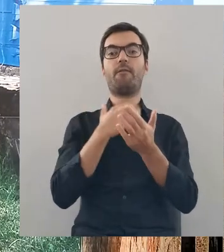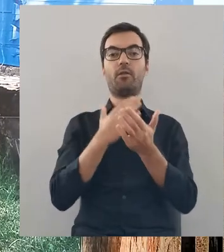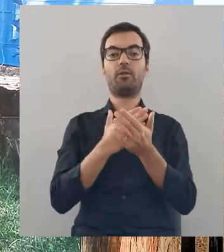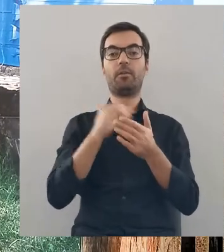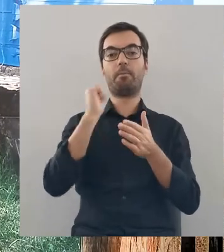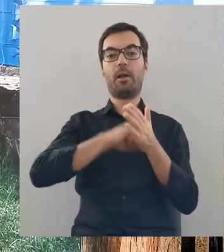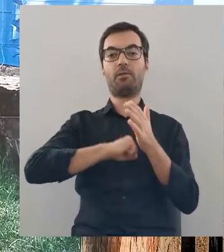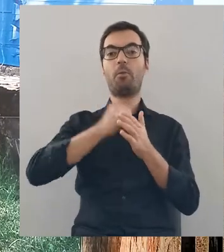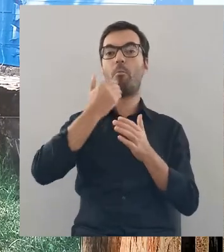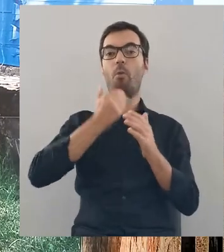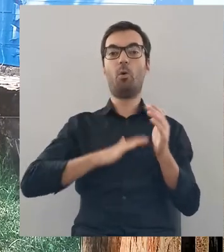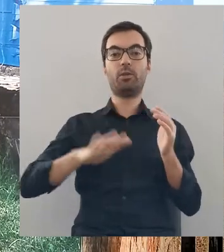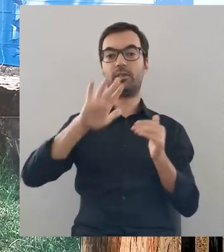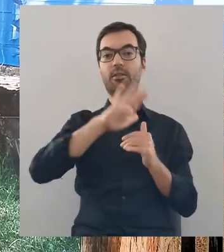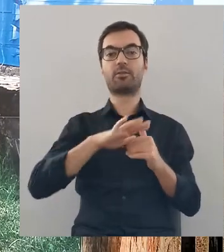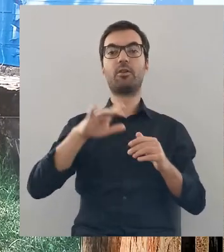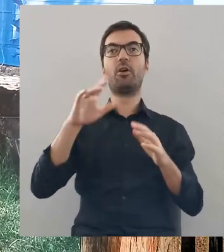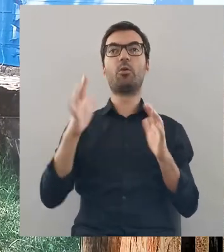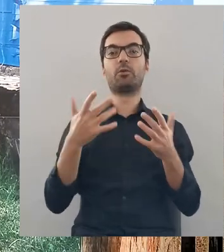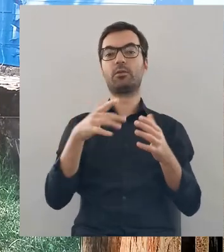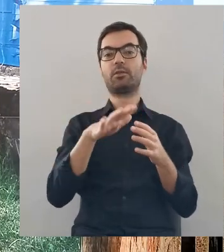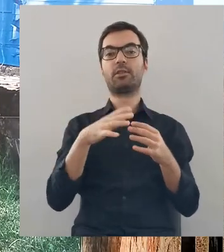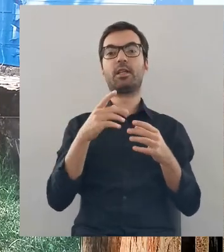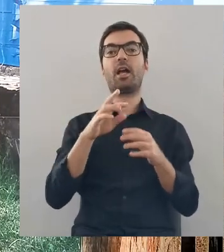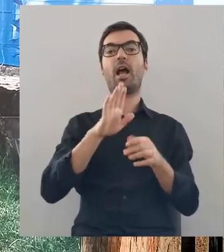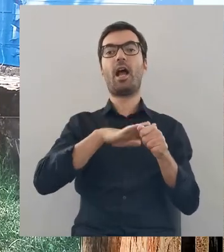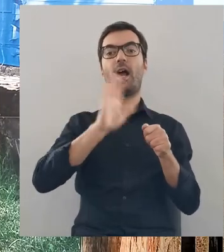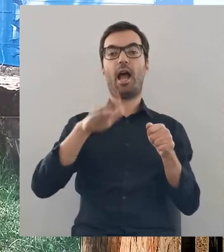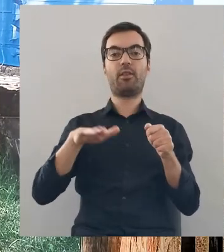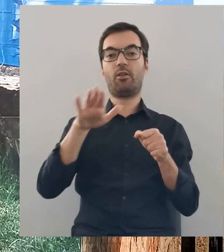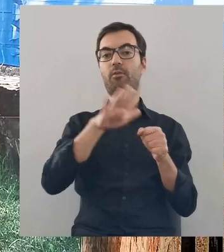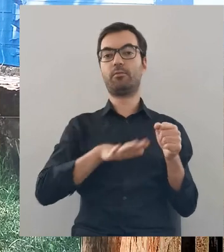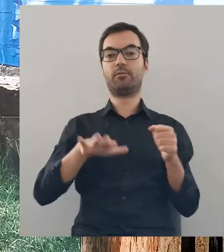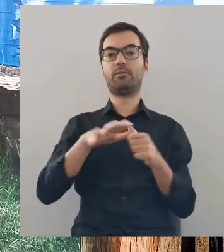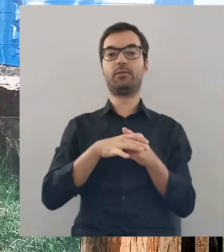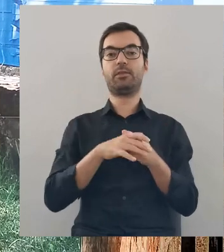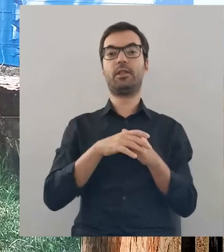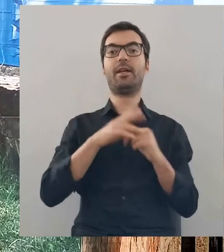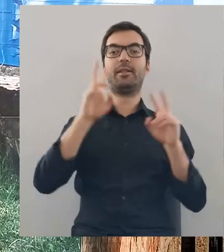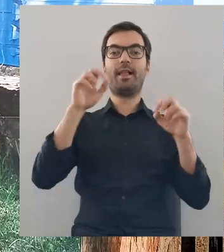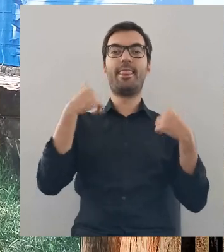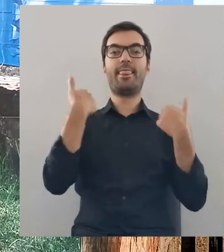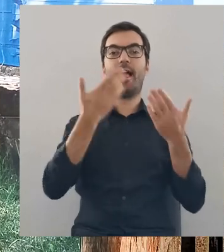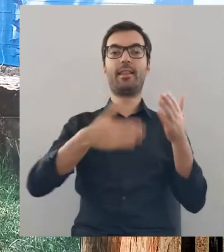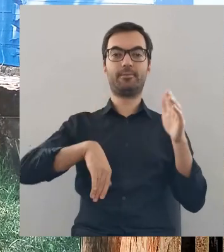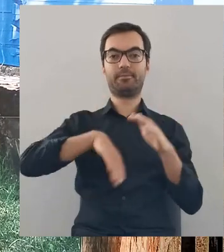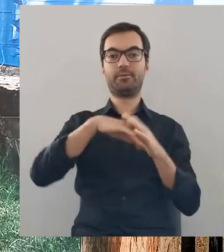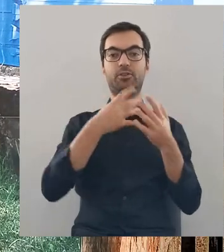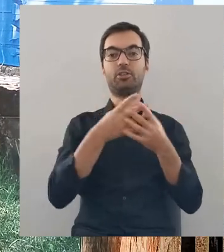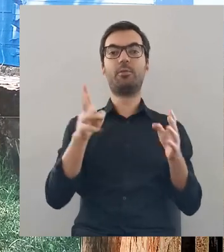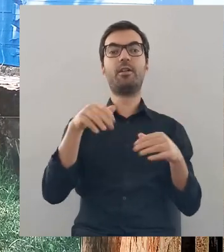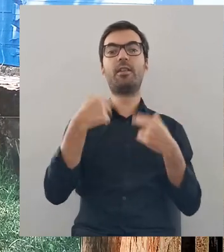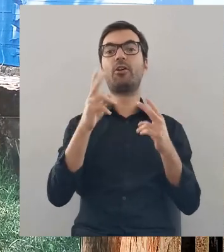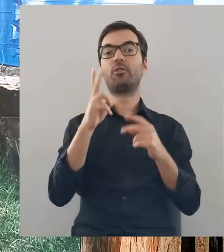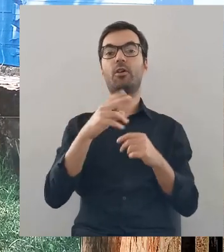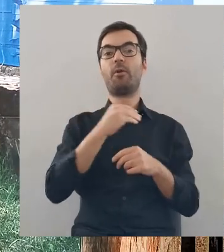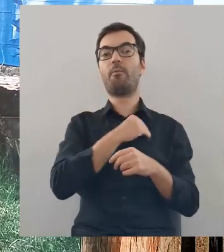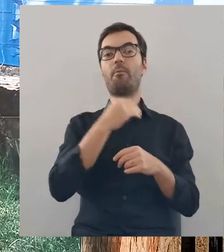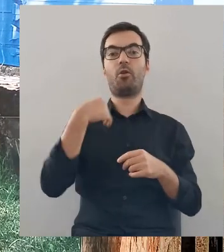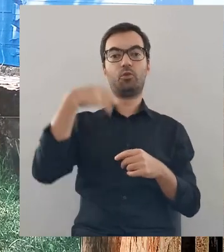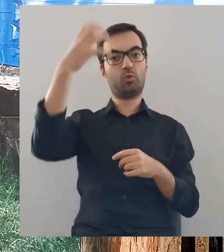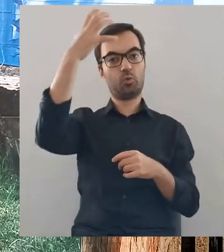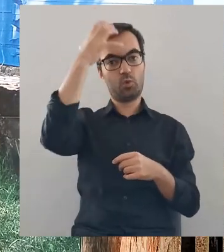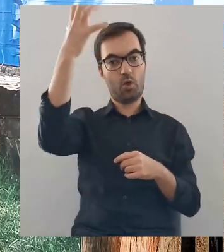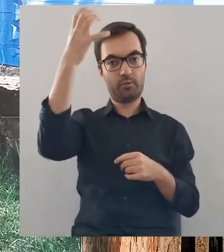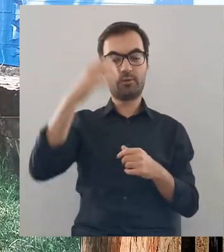dzisiejszego województwa mazowieckiego, dokładnie na terenie ziemi radomskiej, takich nadań ziemskich dokonywali